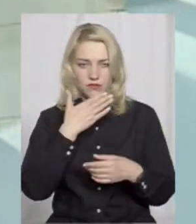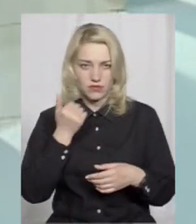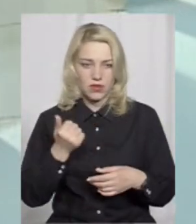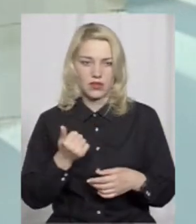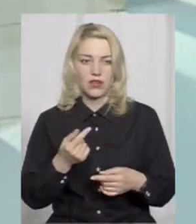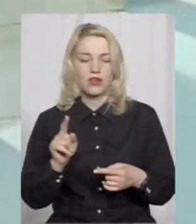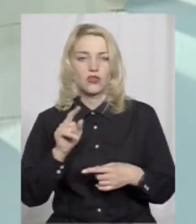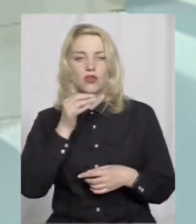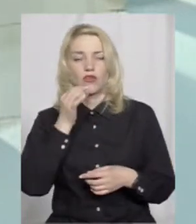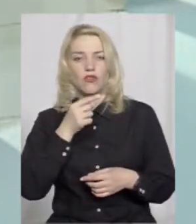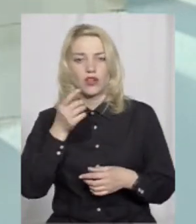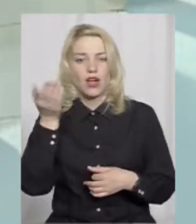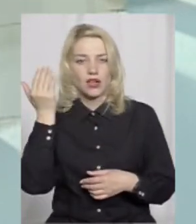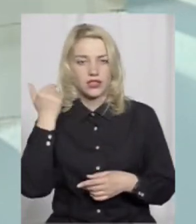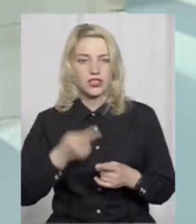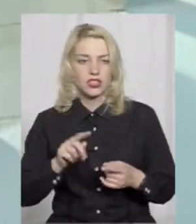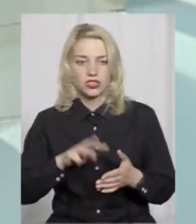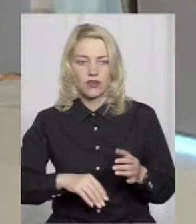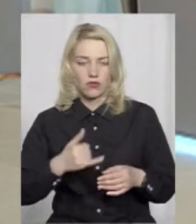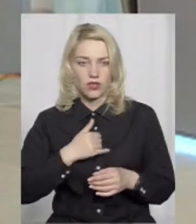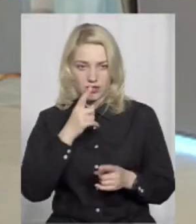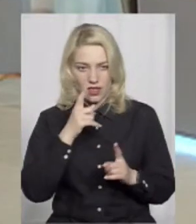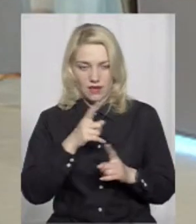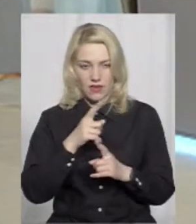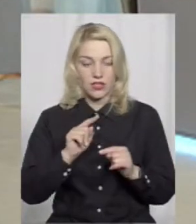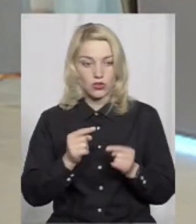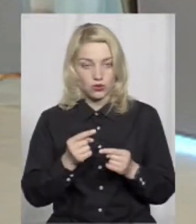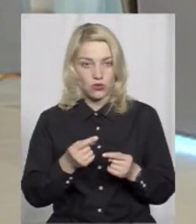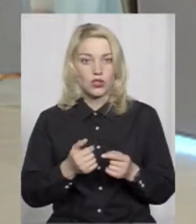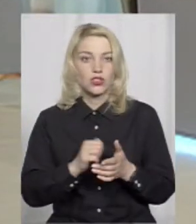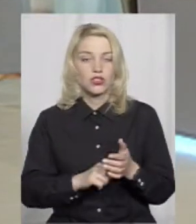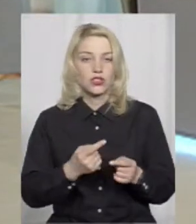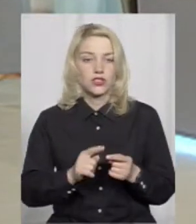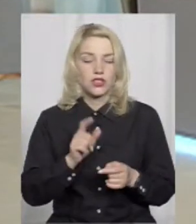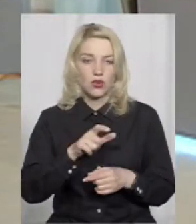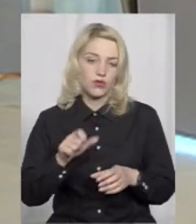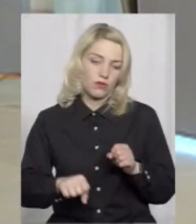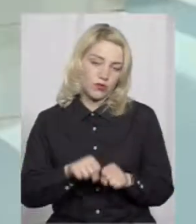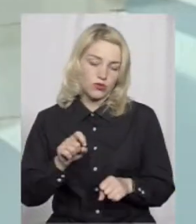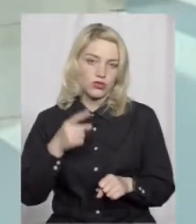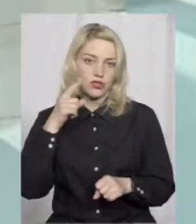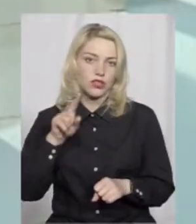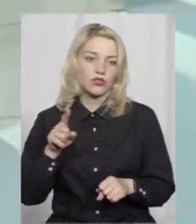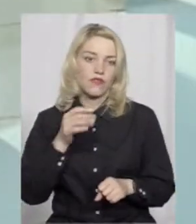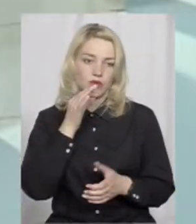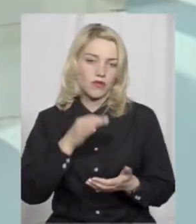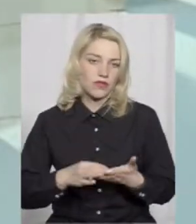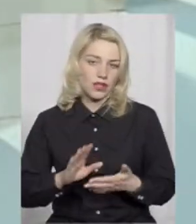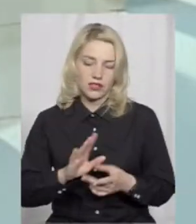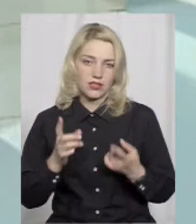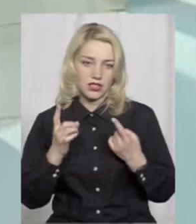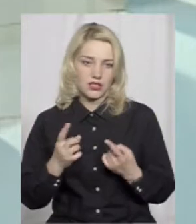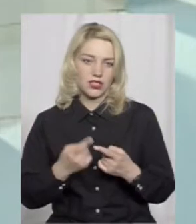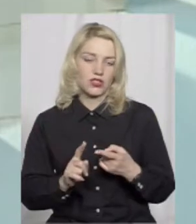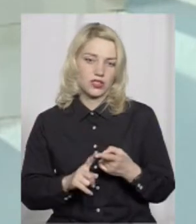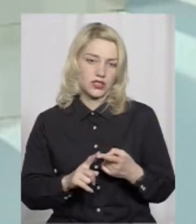говорили раніше, штрафи в нас невеликі. Через це люди порушують, бо знають, що відповідальність незначна. І це